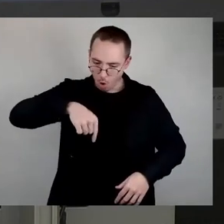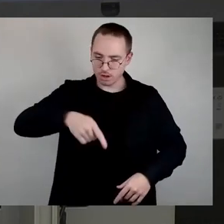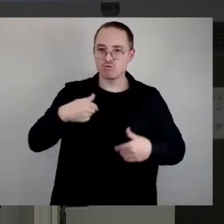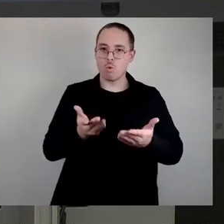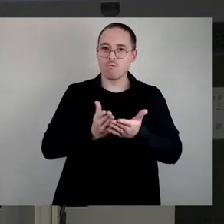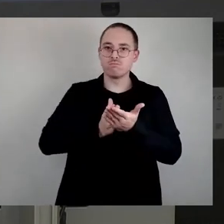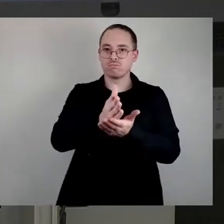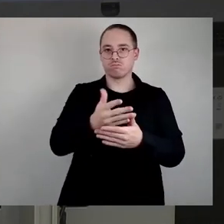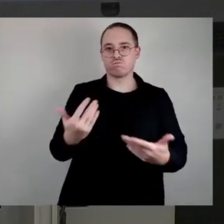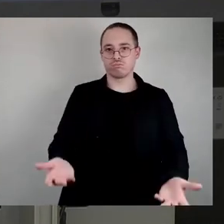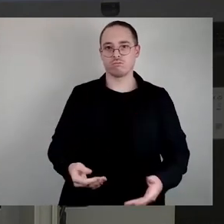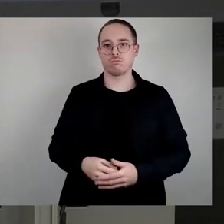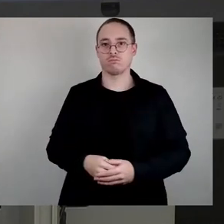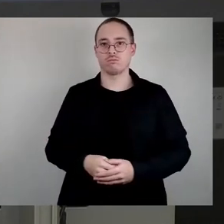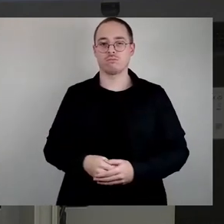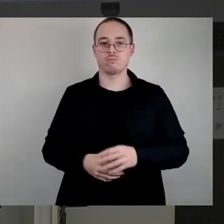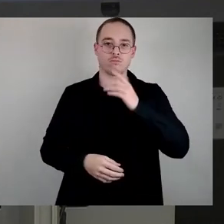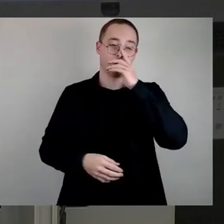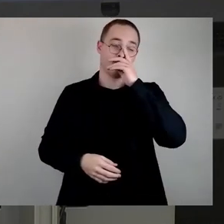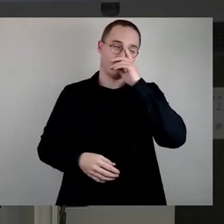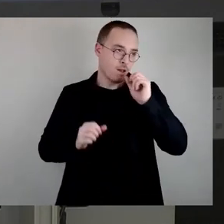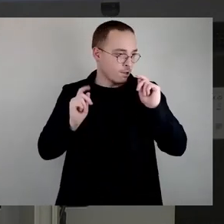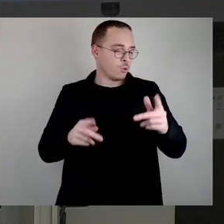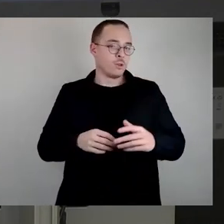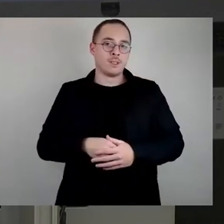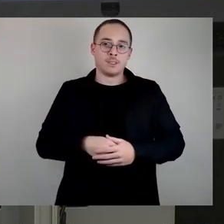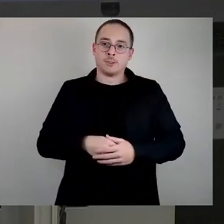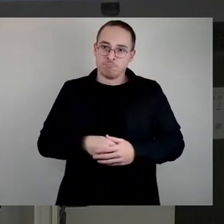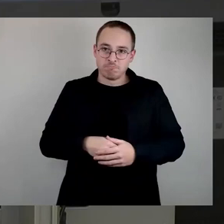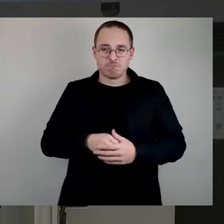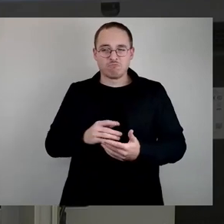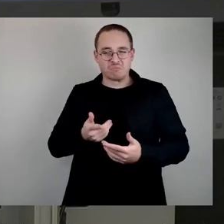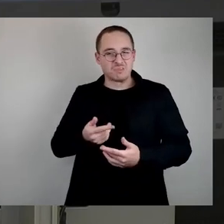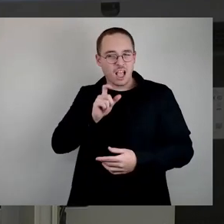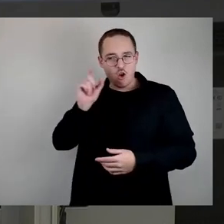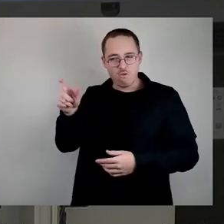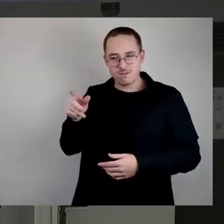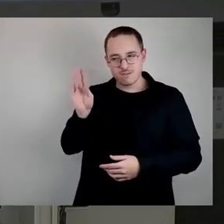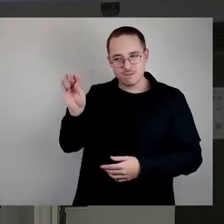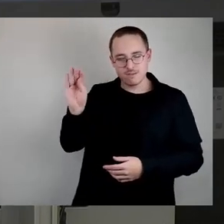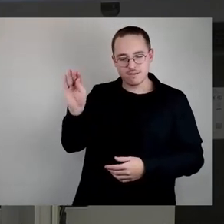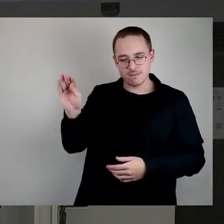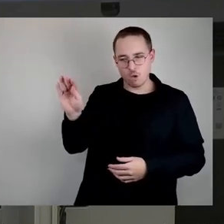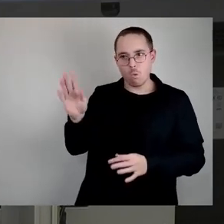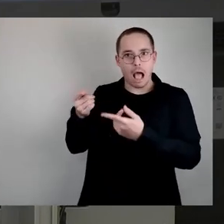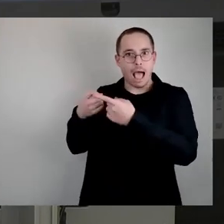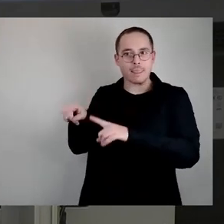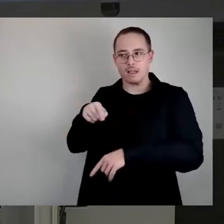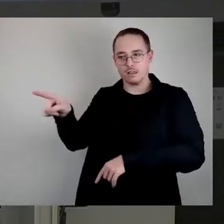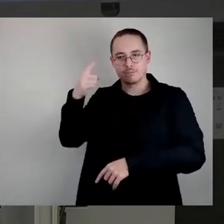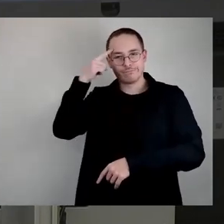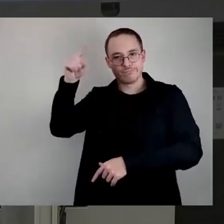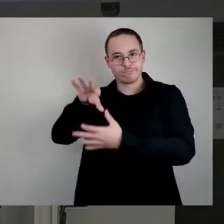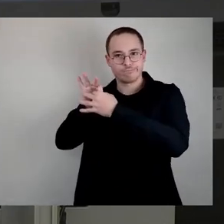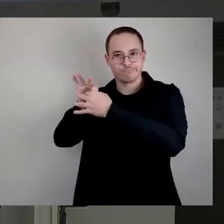da sage ich dann einfach mal in Richtung Schlange und alle anderen, die sich wahrscheinlich auch auf den